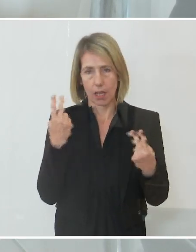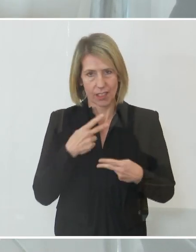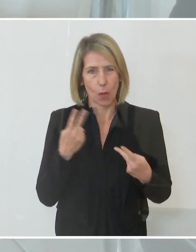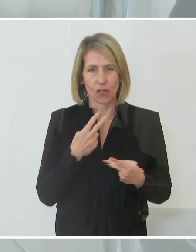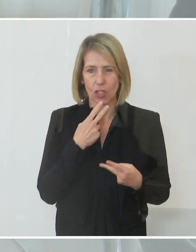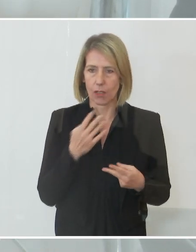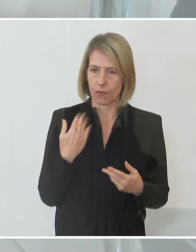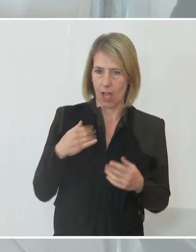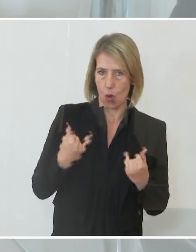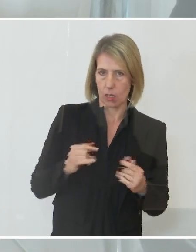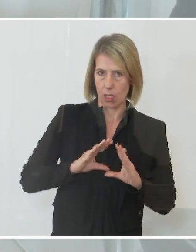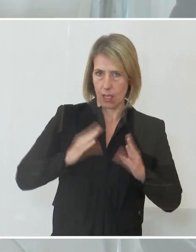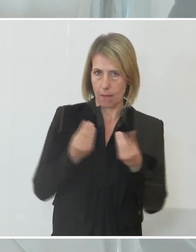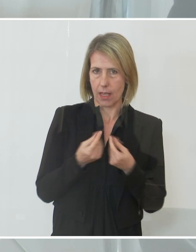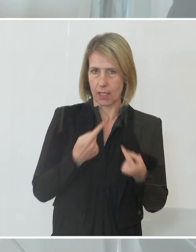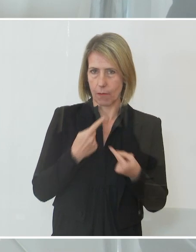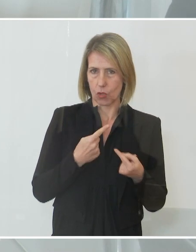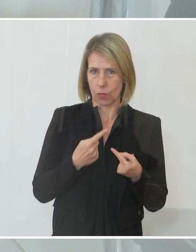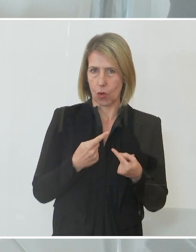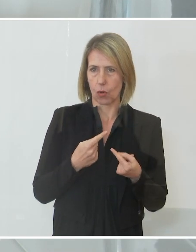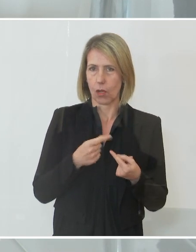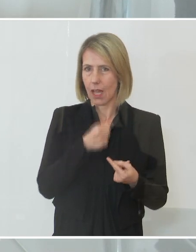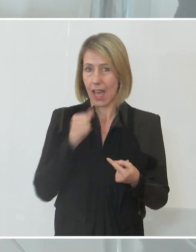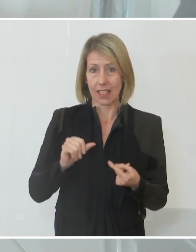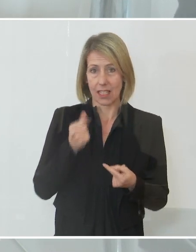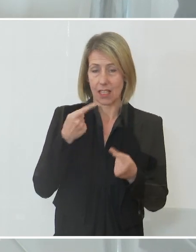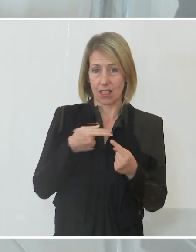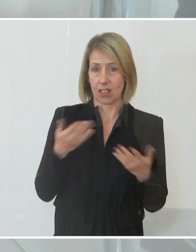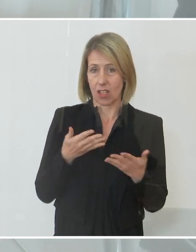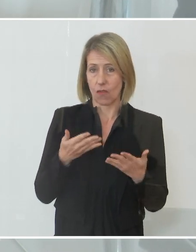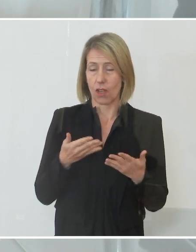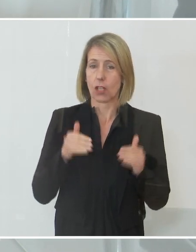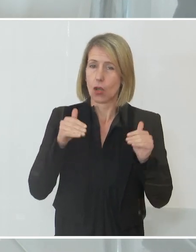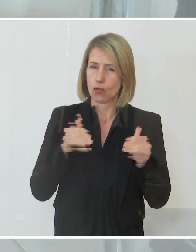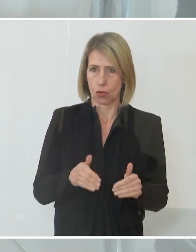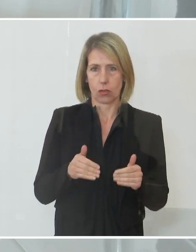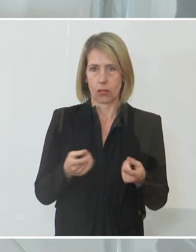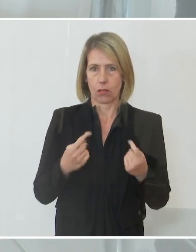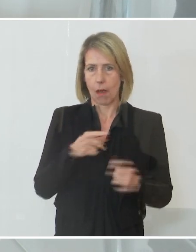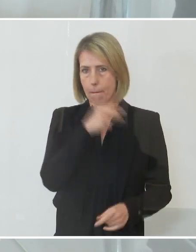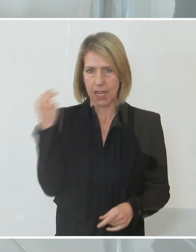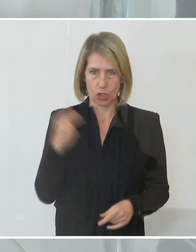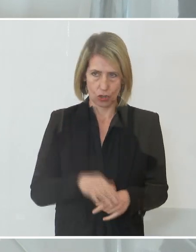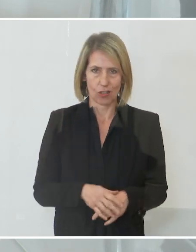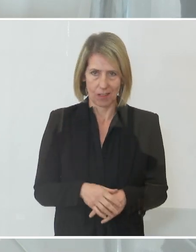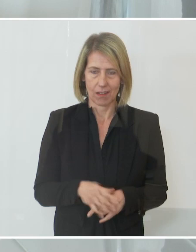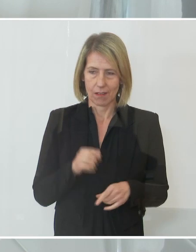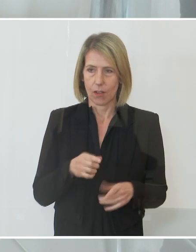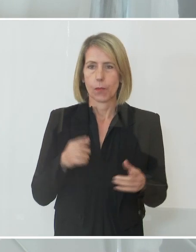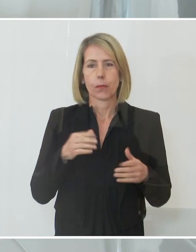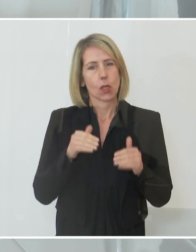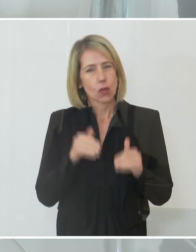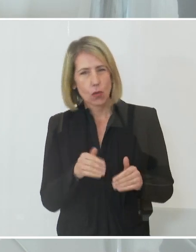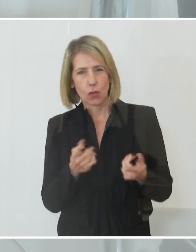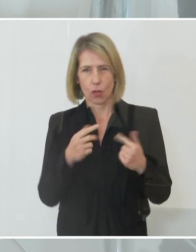gemeinsam besprochen haben, der Schutz der Menschen steht im Vordergrund. Und der Schutz der